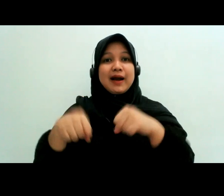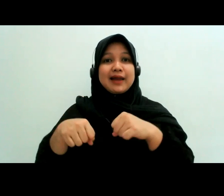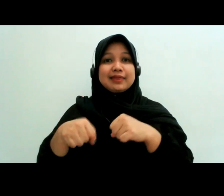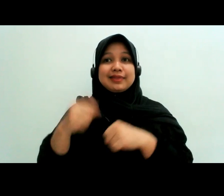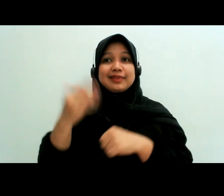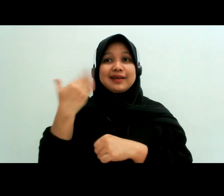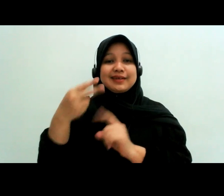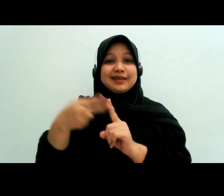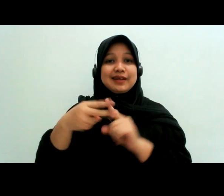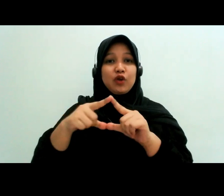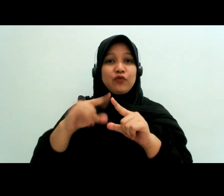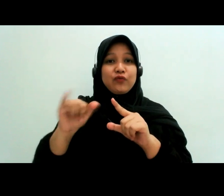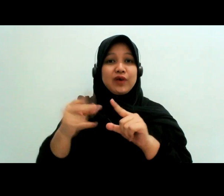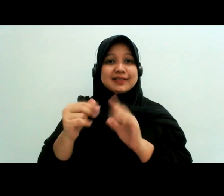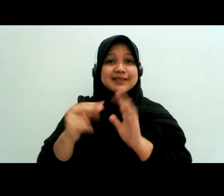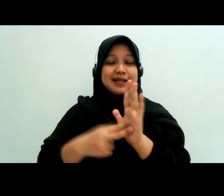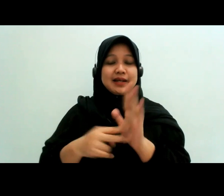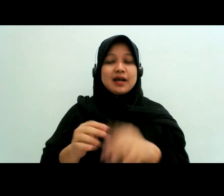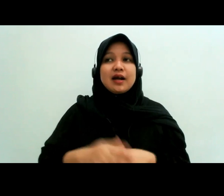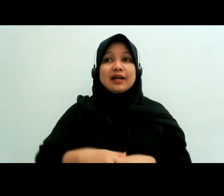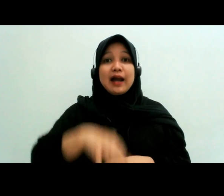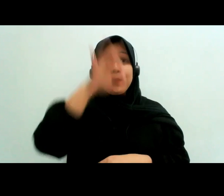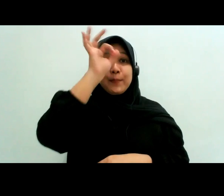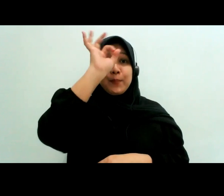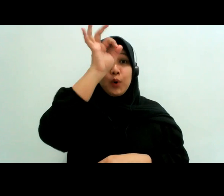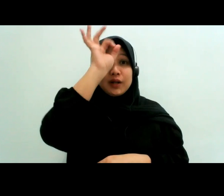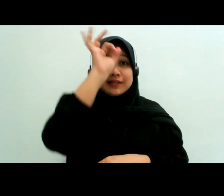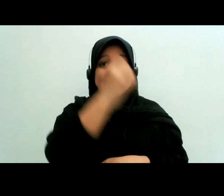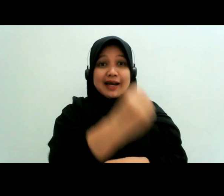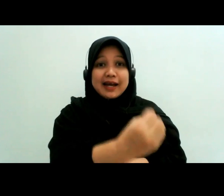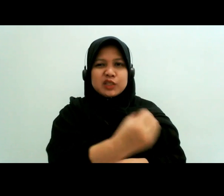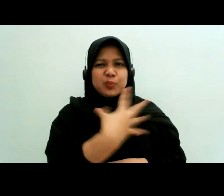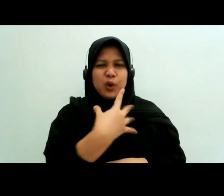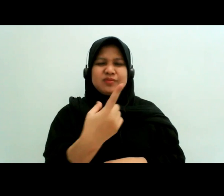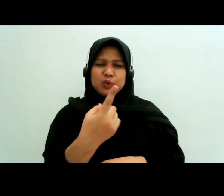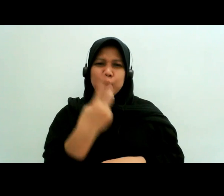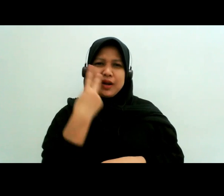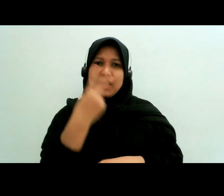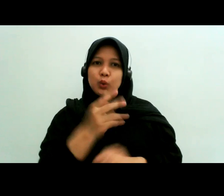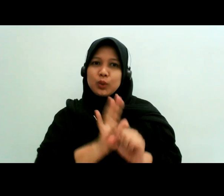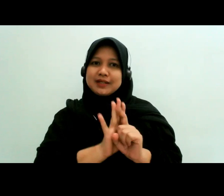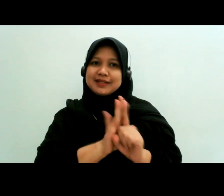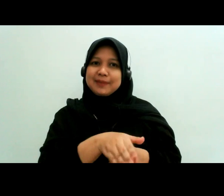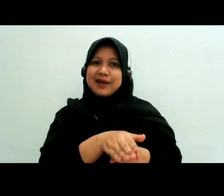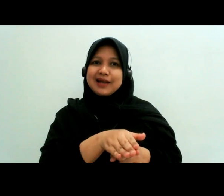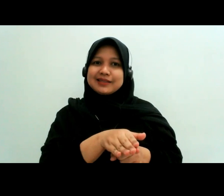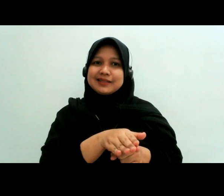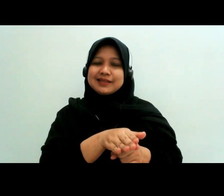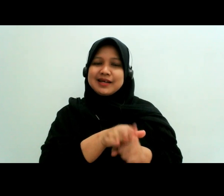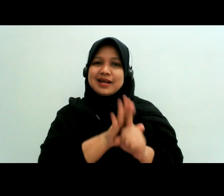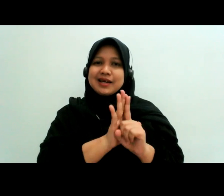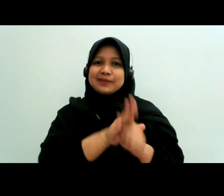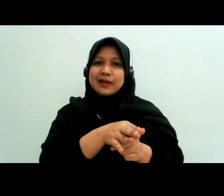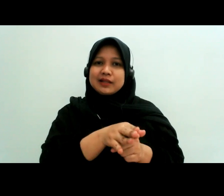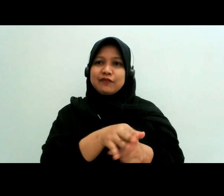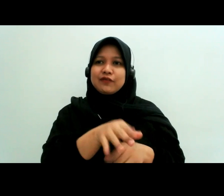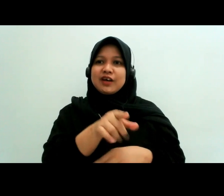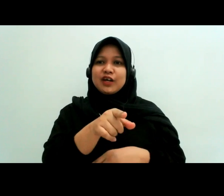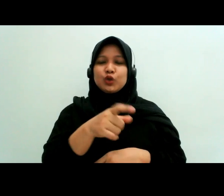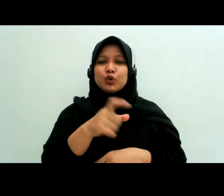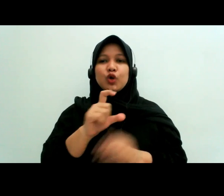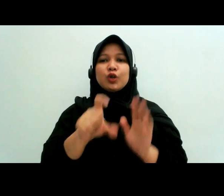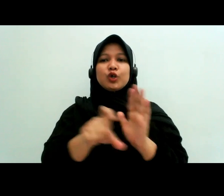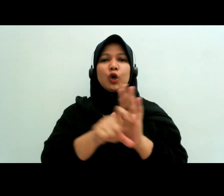apa respon yang diberikan oleh pihak kepolisian itu menurut saya diskriminatif ya itu suatu contoh sikap